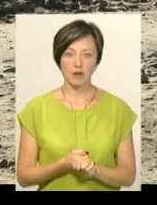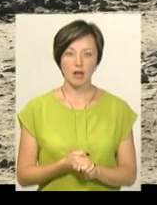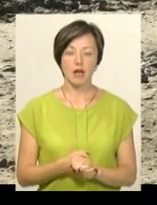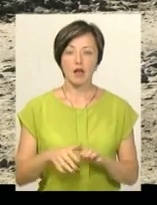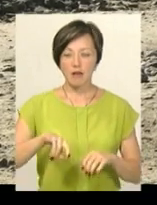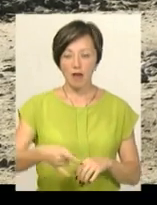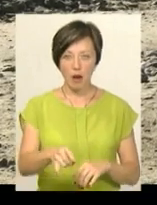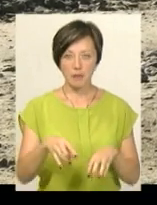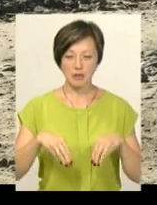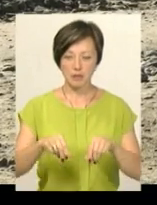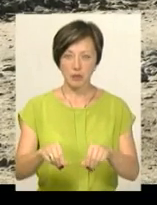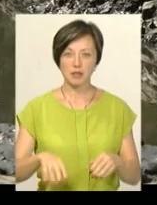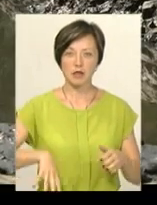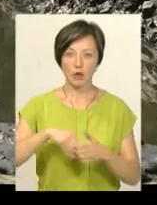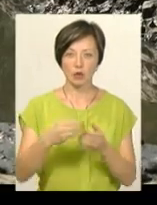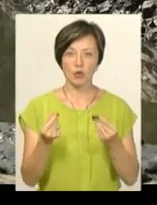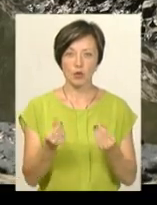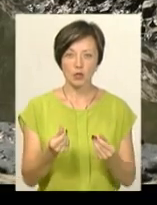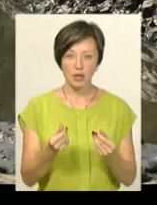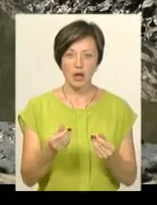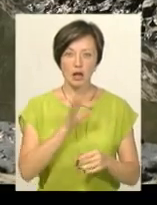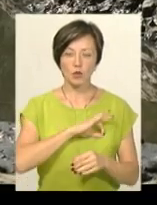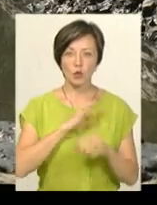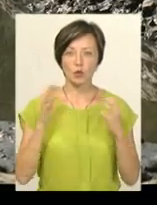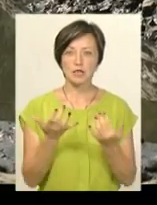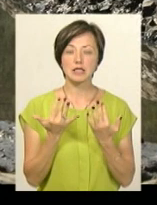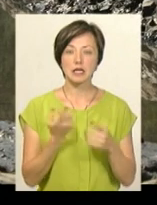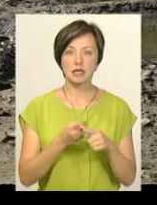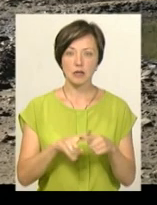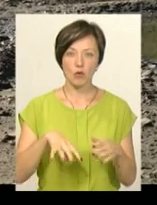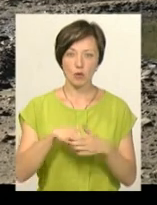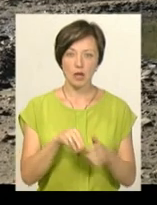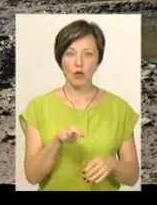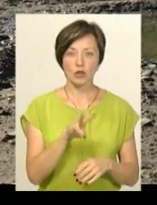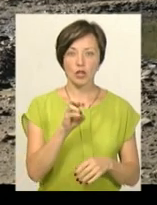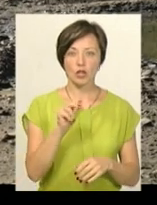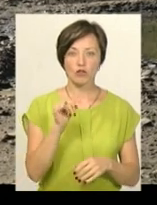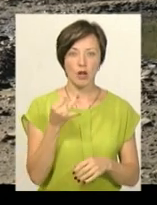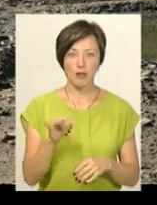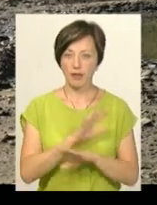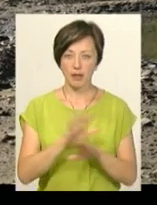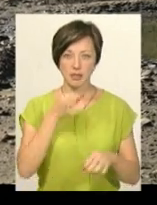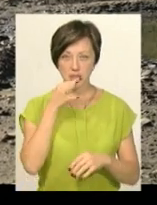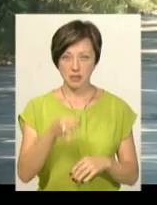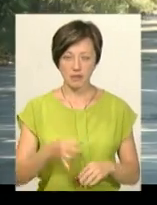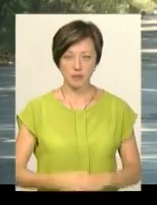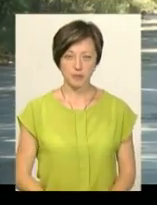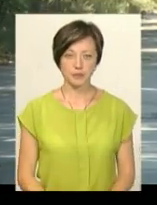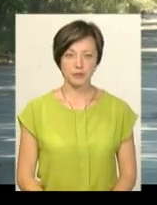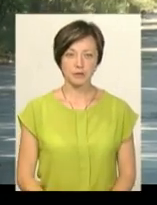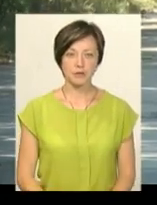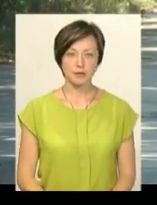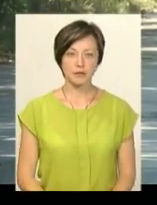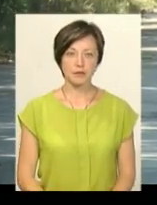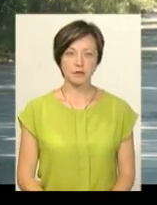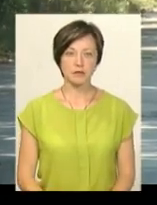засипатимуть за рахунок коштів експлуатаційного утримання. Скільки це коштуватиме, Леонід Нечай не сказав. Михайло Жила, Володимир Паламар,